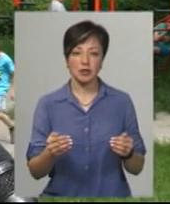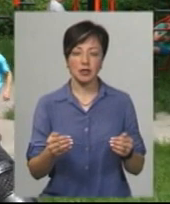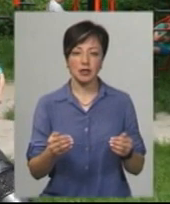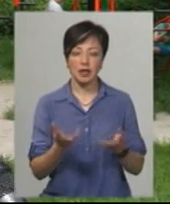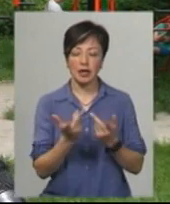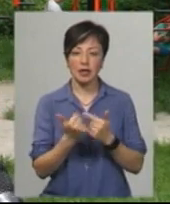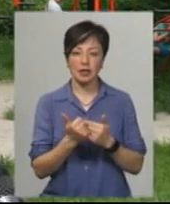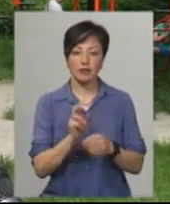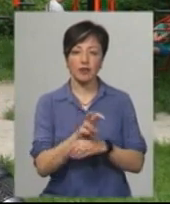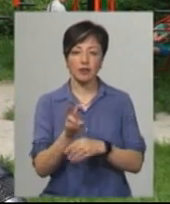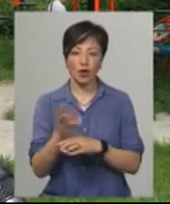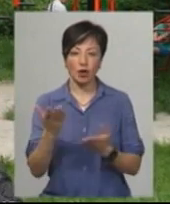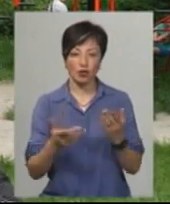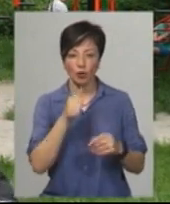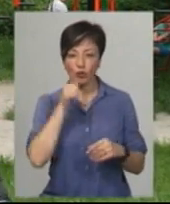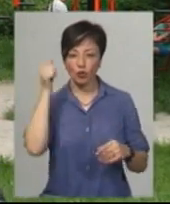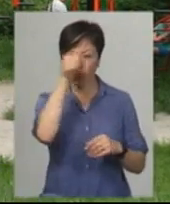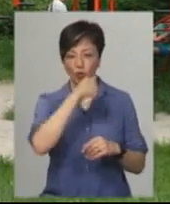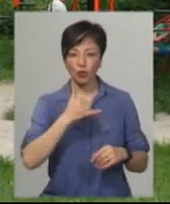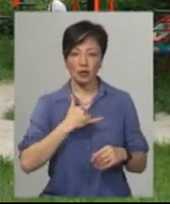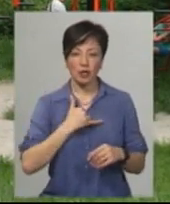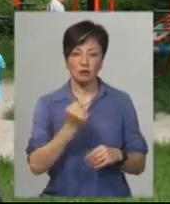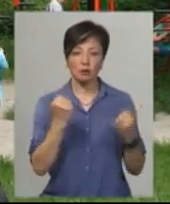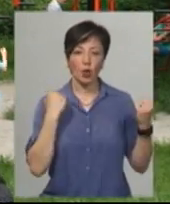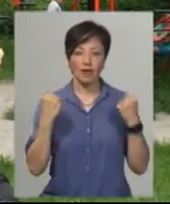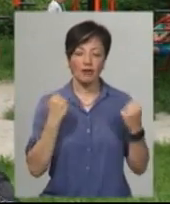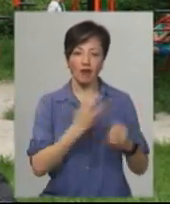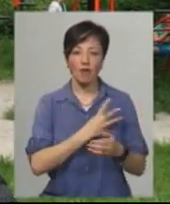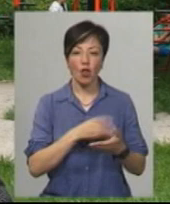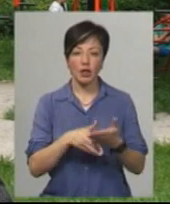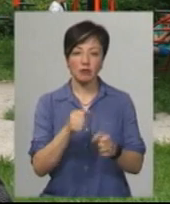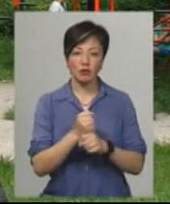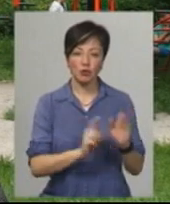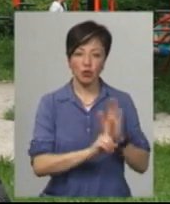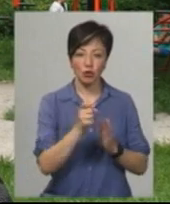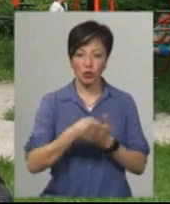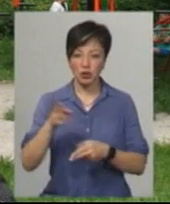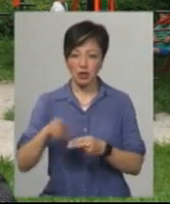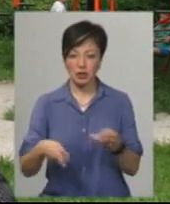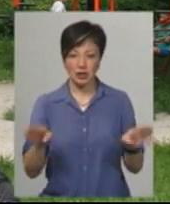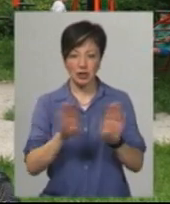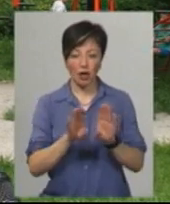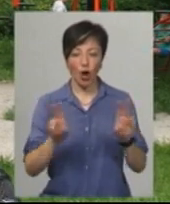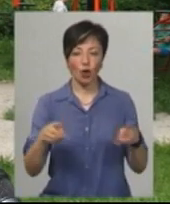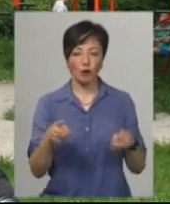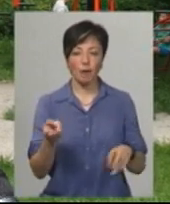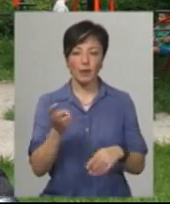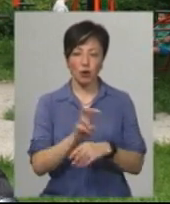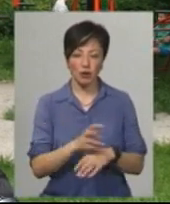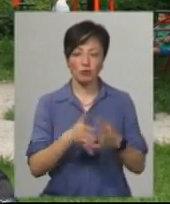кількість відвідувачів. Якщо минулого року у нас спортивне волонтерство працювало від початку і до закриття клубів і приходила